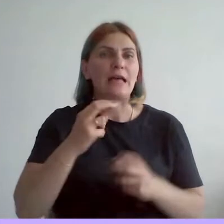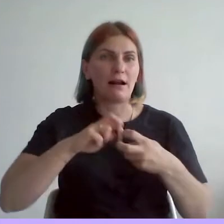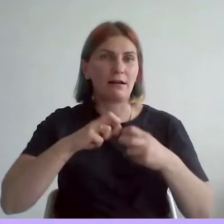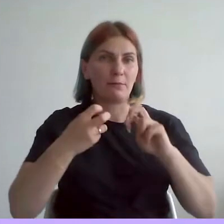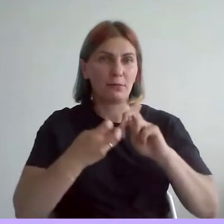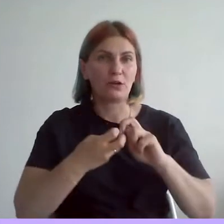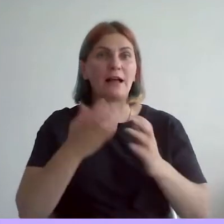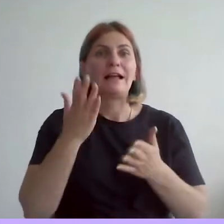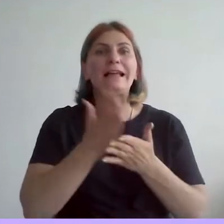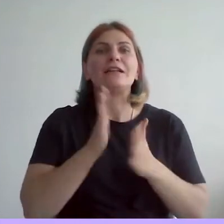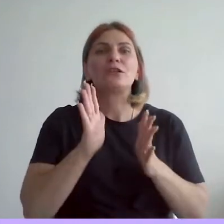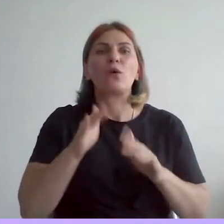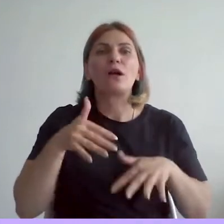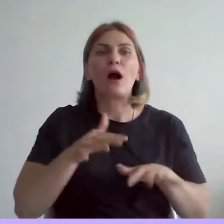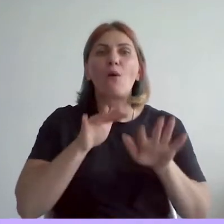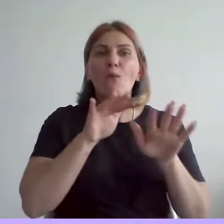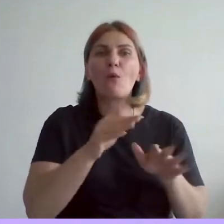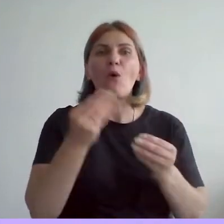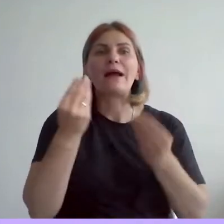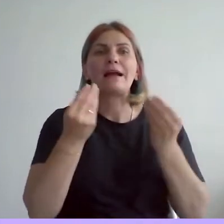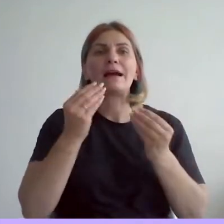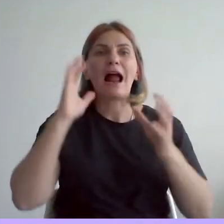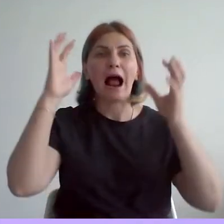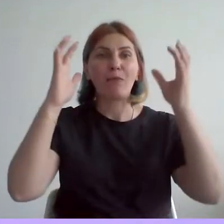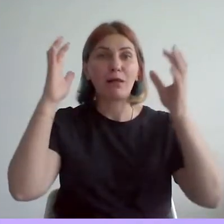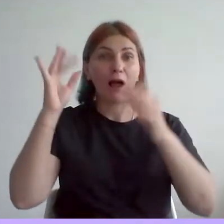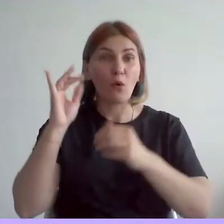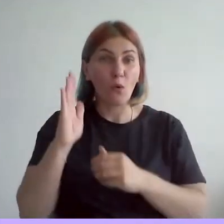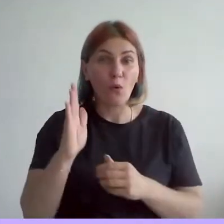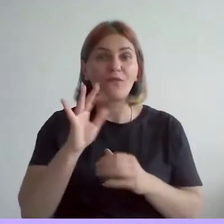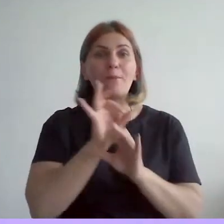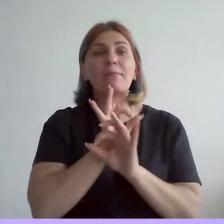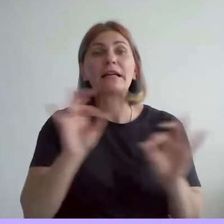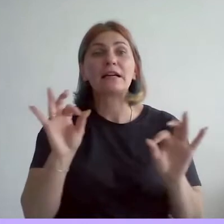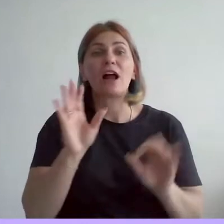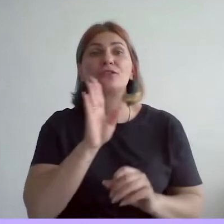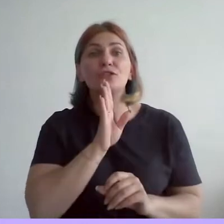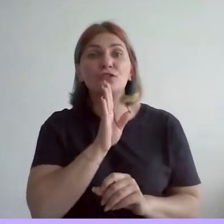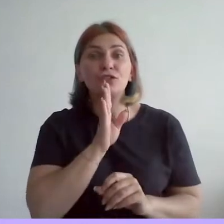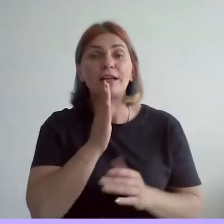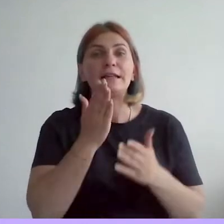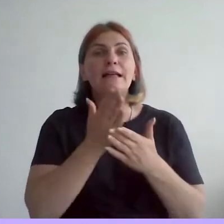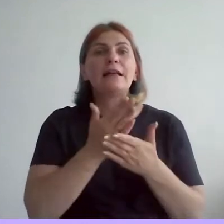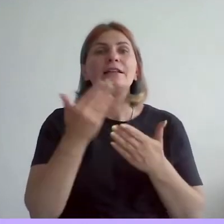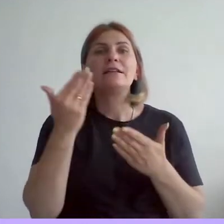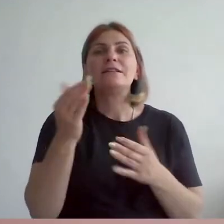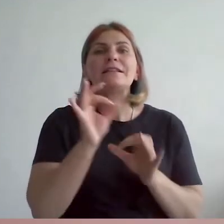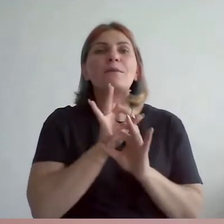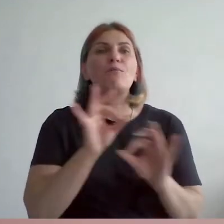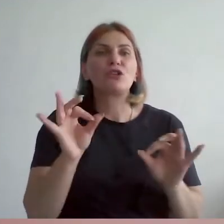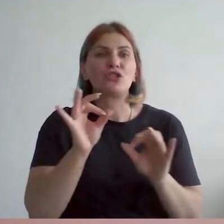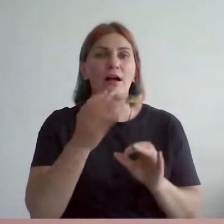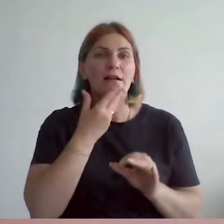море, есть игра облаков, есть прекрасные женщины, есть их роскошные туалеты и есть